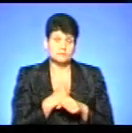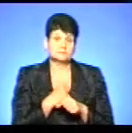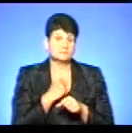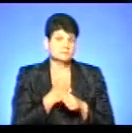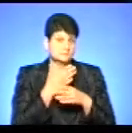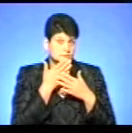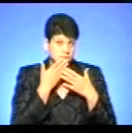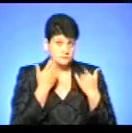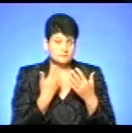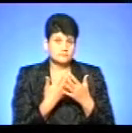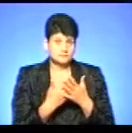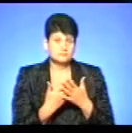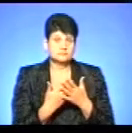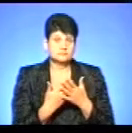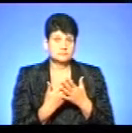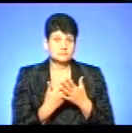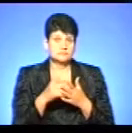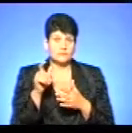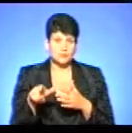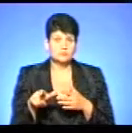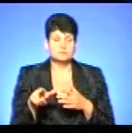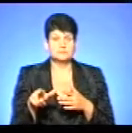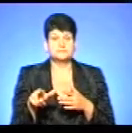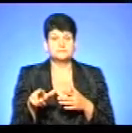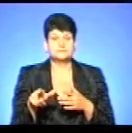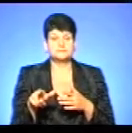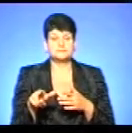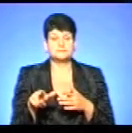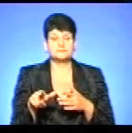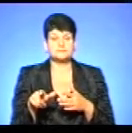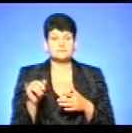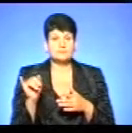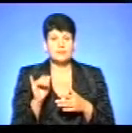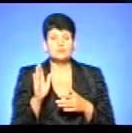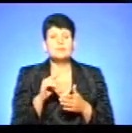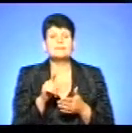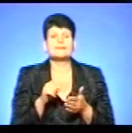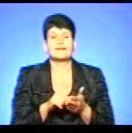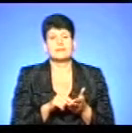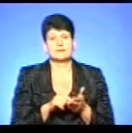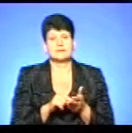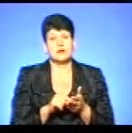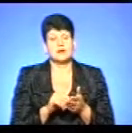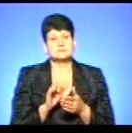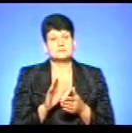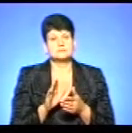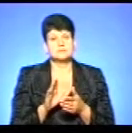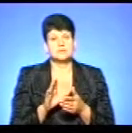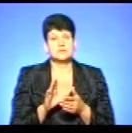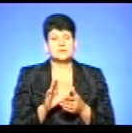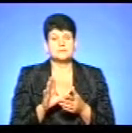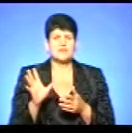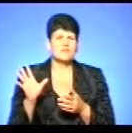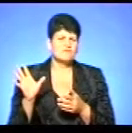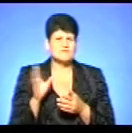працездатних, працездатного віку, людей, які можуть працювати. І буде питання, чи працює. Всі місцеві